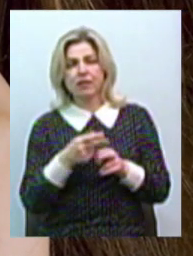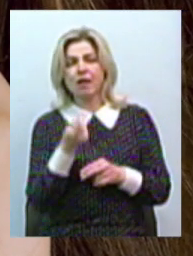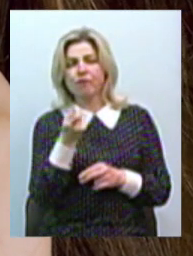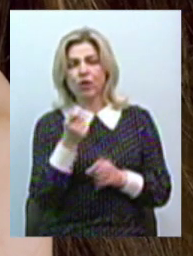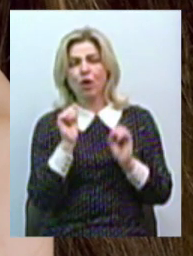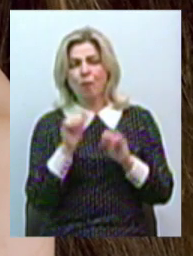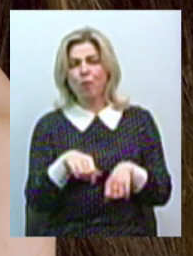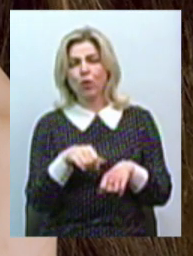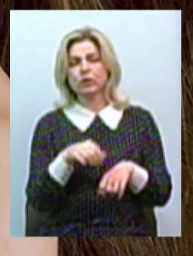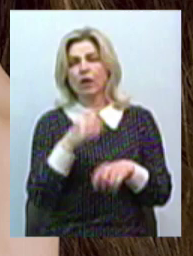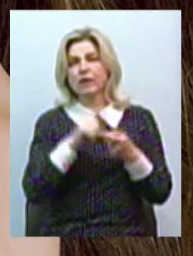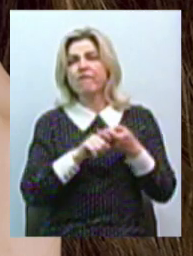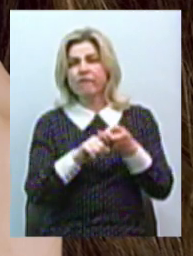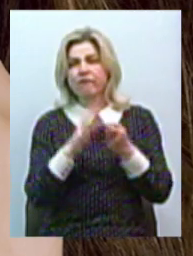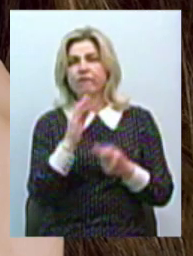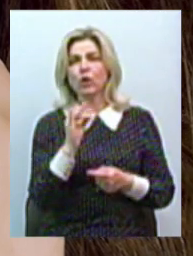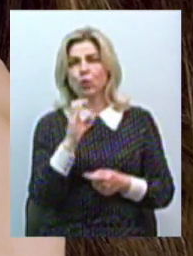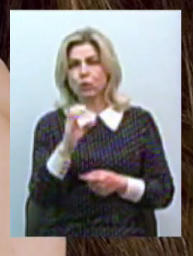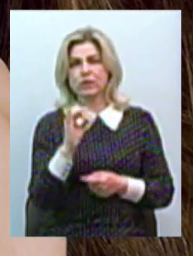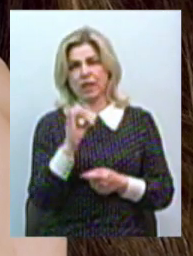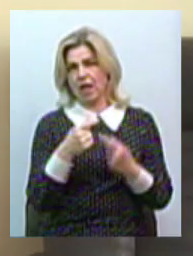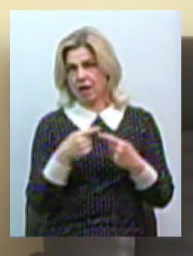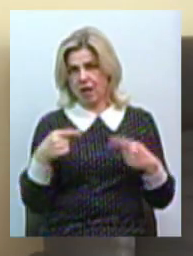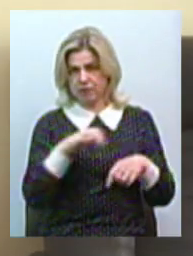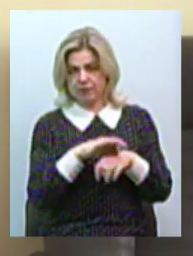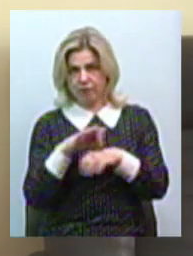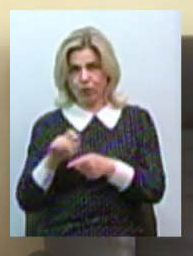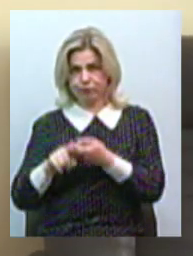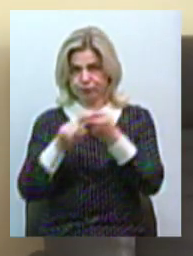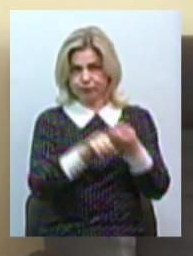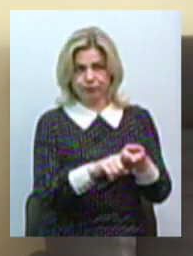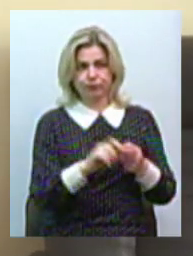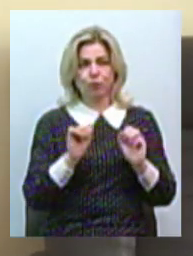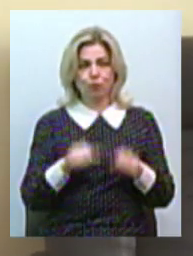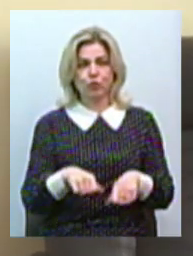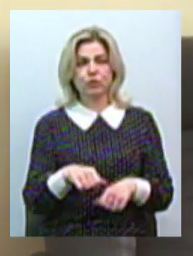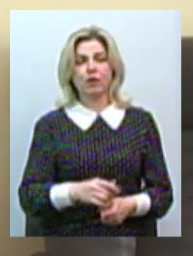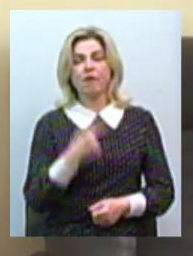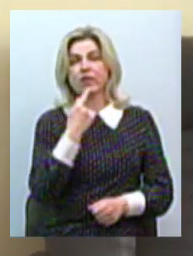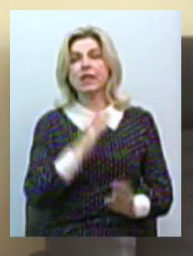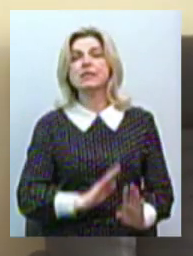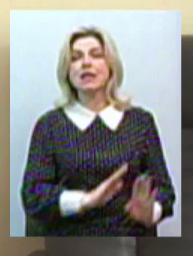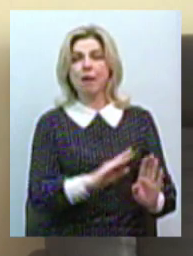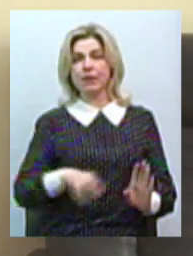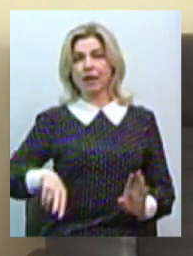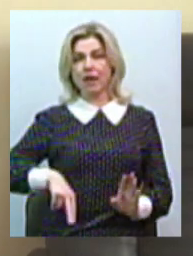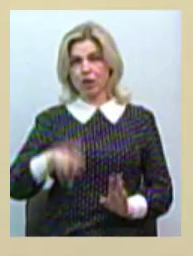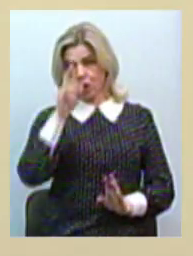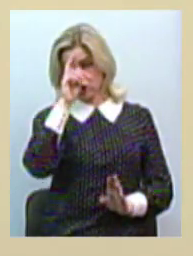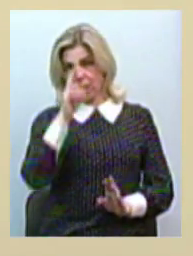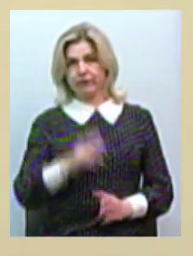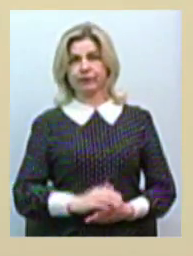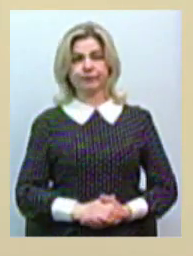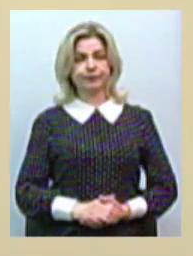переносити збудників як вірусних, так і бактеріальних захворювань. Говорить Олександр Ігнатенков, заступник директора державної установи